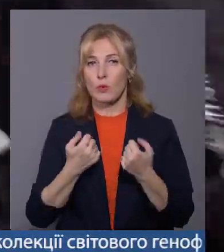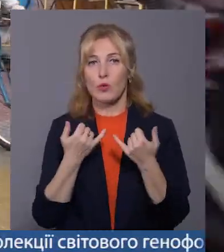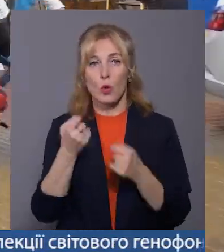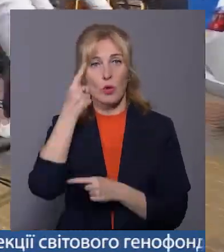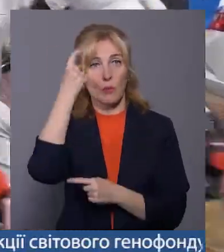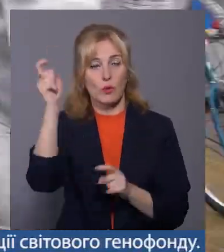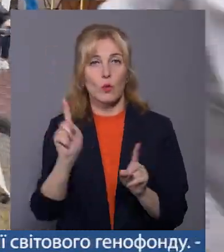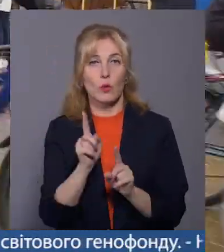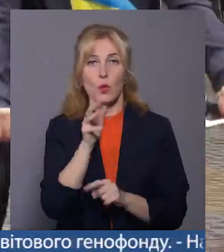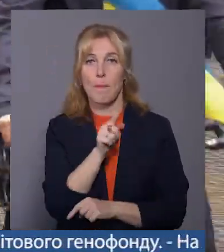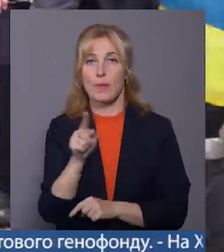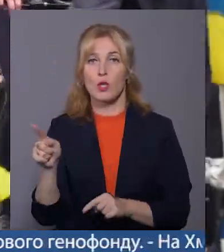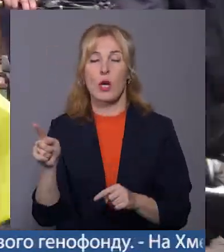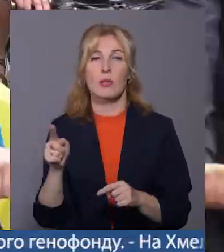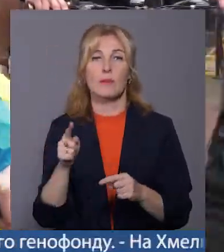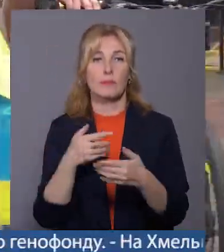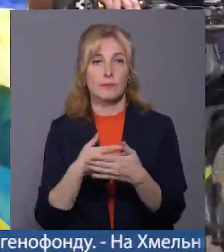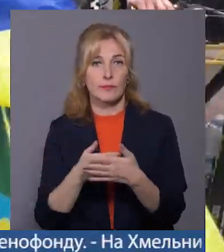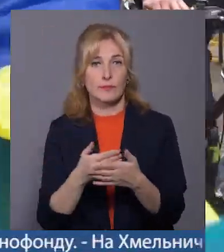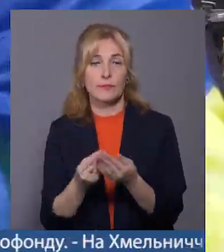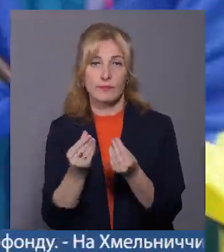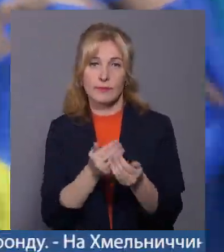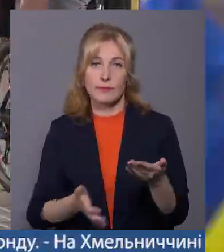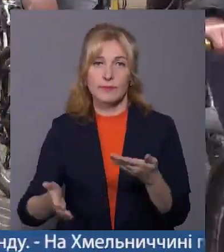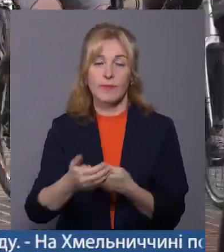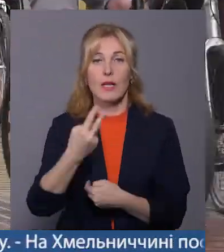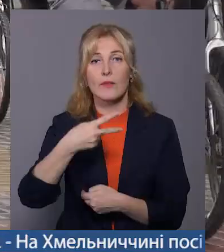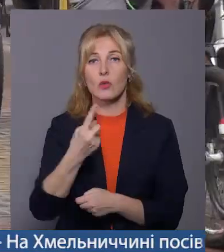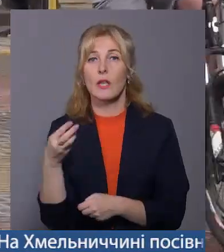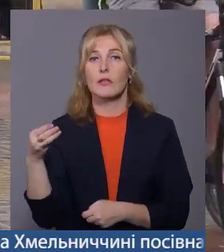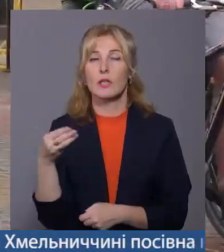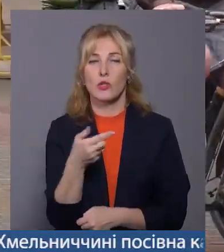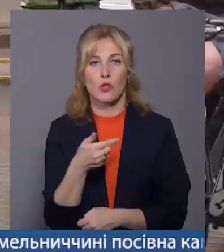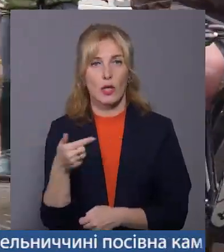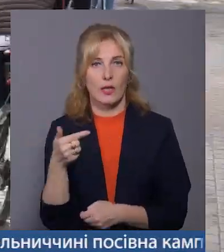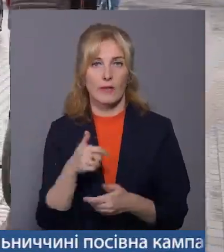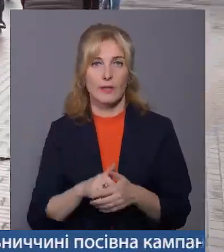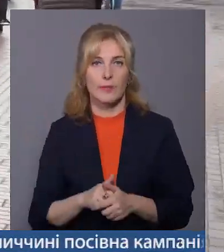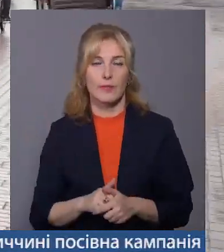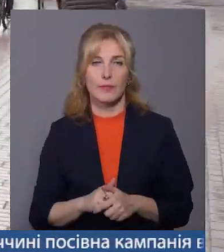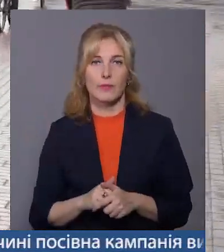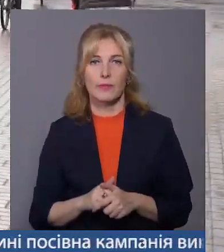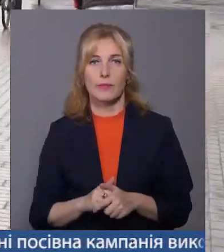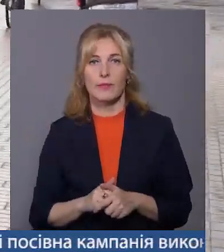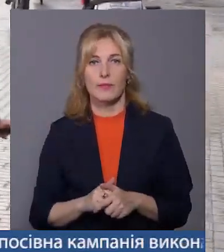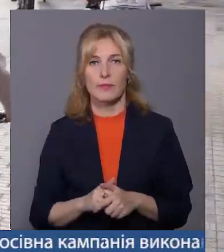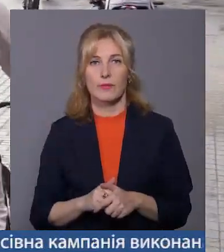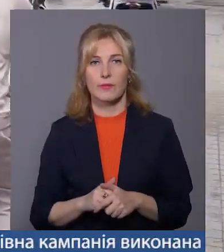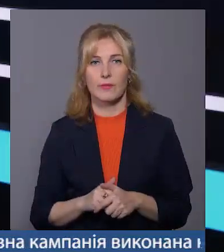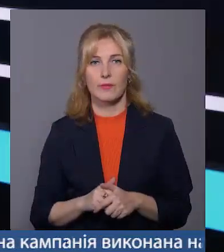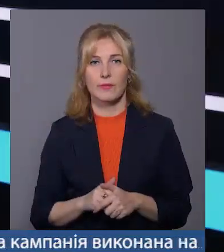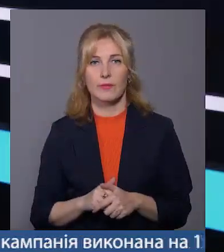повідомили, що під час благодійного велопробігу вдалося зібрати 21 тисячу гривень. Вікторія Паламар, Валерій Телеховський – Новини міста.